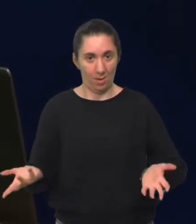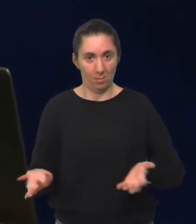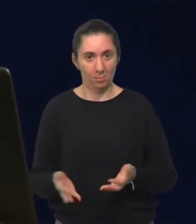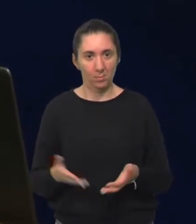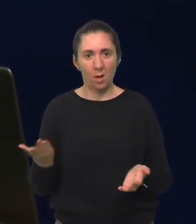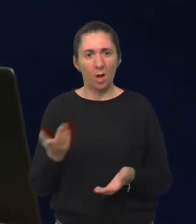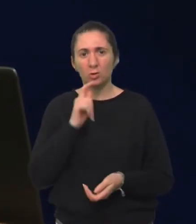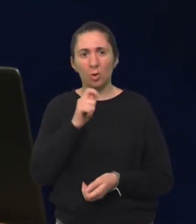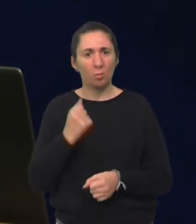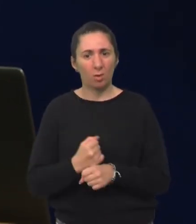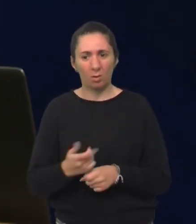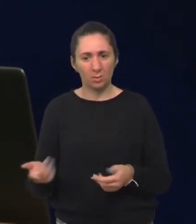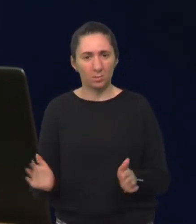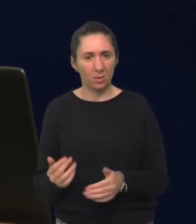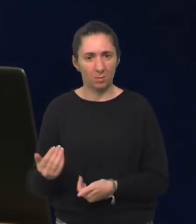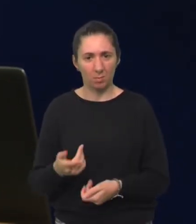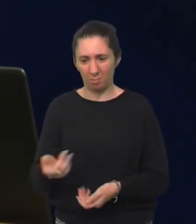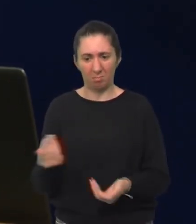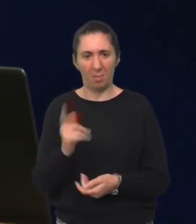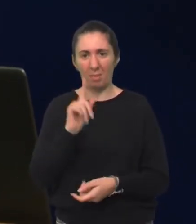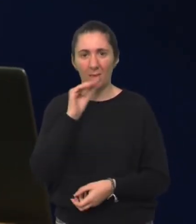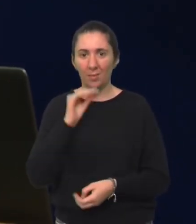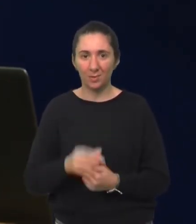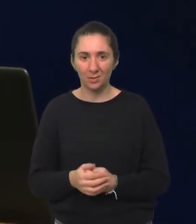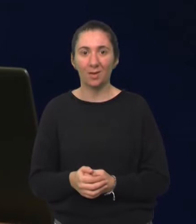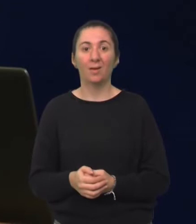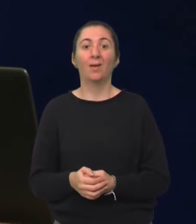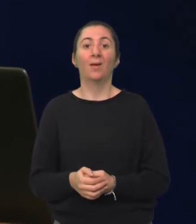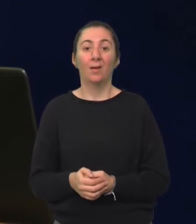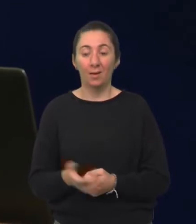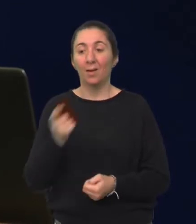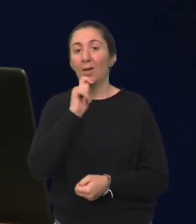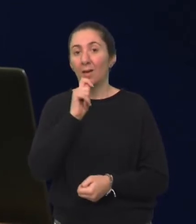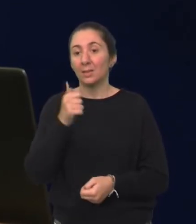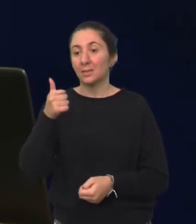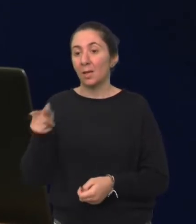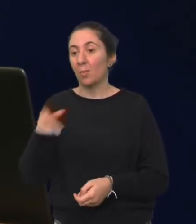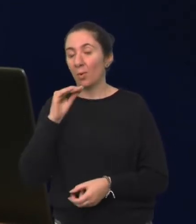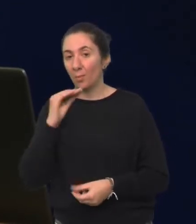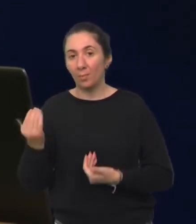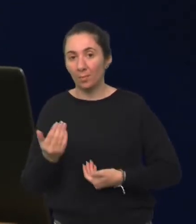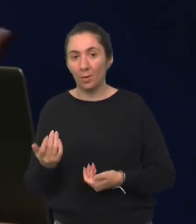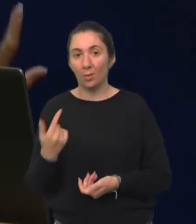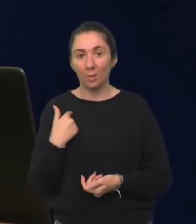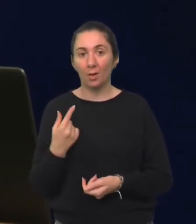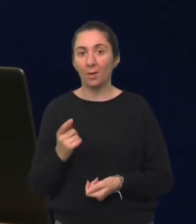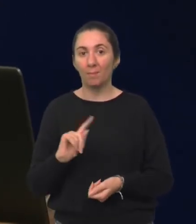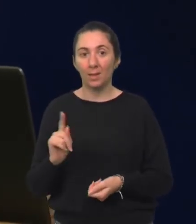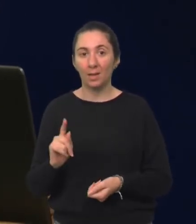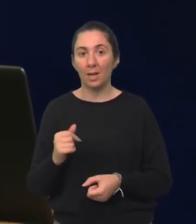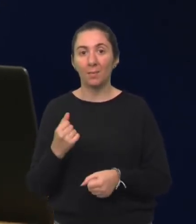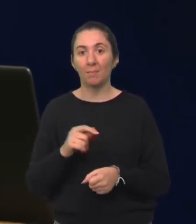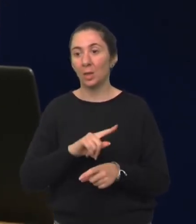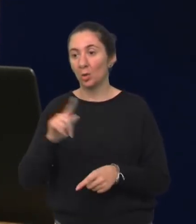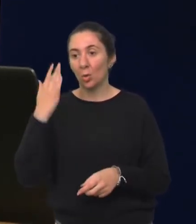Ali što logoped radi s malim bebama? Pa oni ne pričaju. Kad bi logoped radio samo s djecom koja pričaju, onda mi ne bi do ne znam koje godine